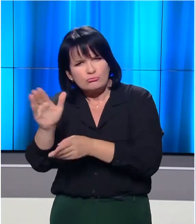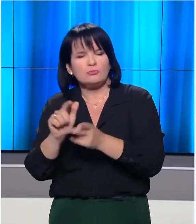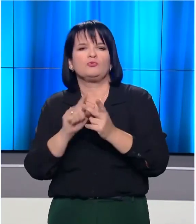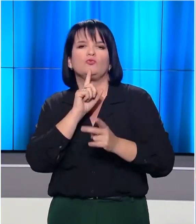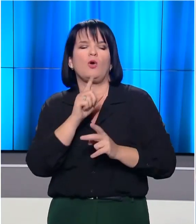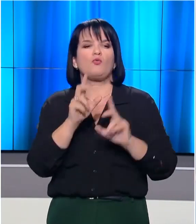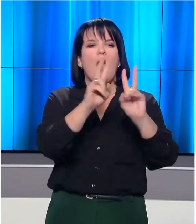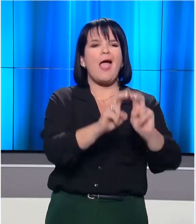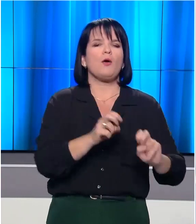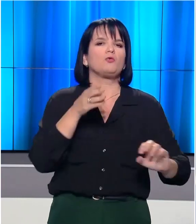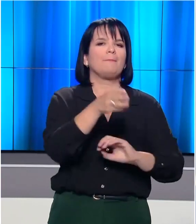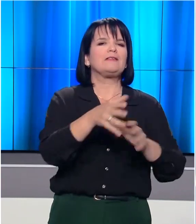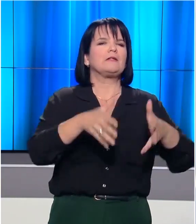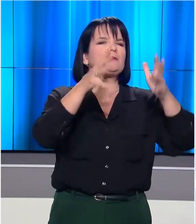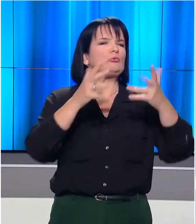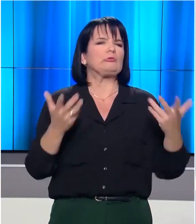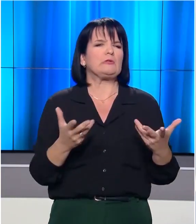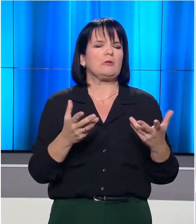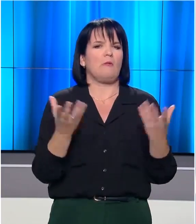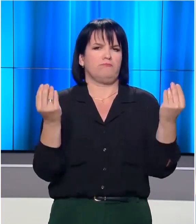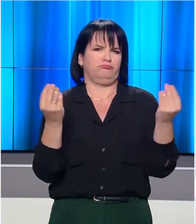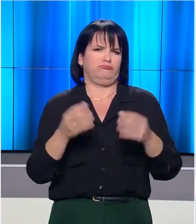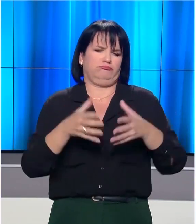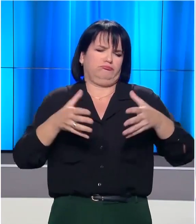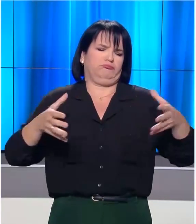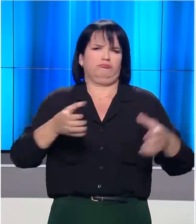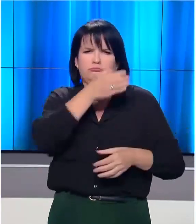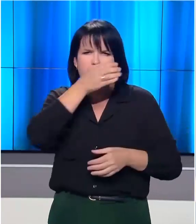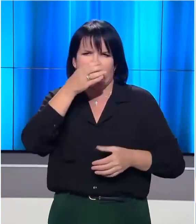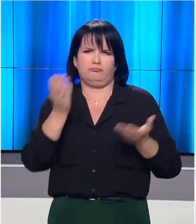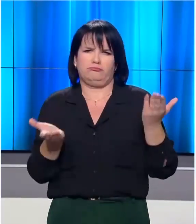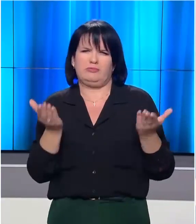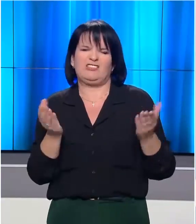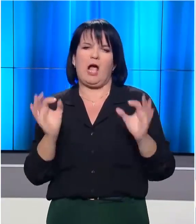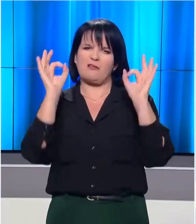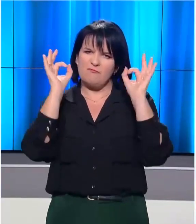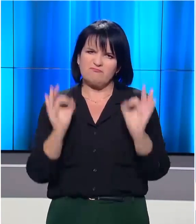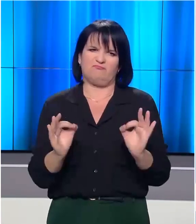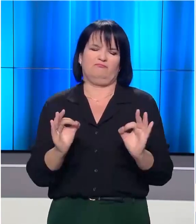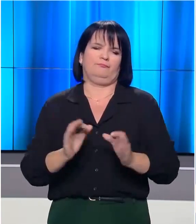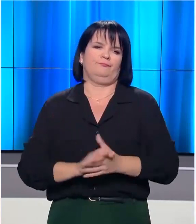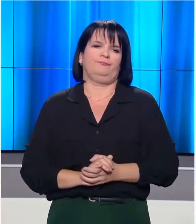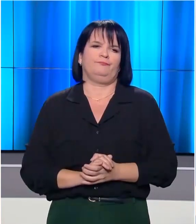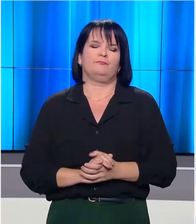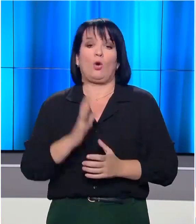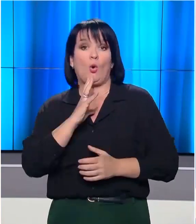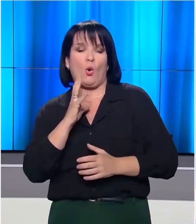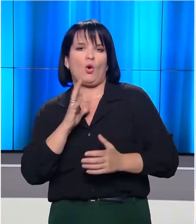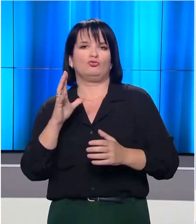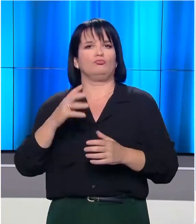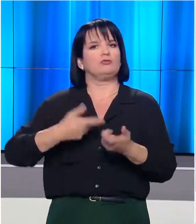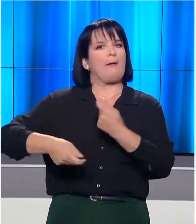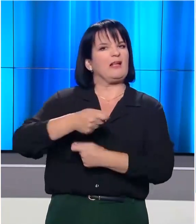έλεγχο που είχε γίνει στο εσωτερικό του κτίριου είχε εντοπιστεί ποσότητα ναρκωτικών ουσιών και ζυγαριά ακριβίας. Κάτοικοι και